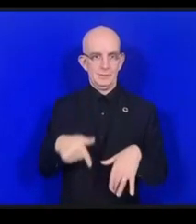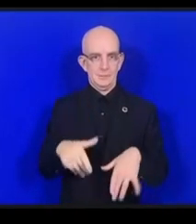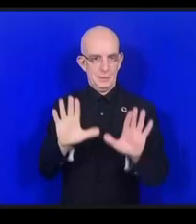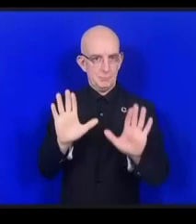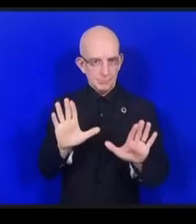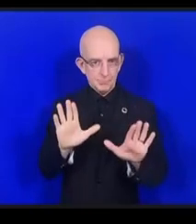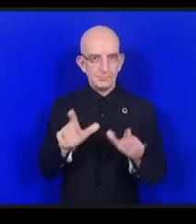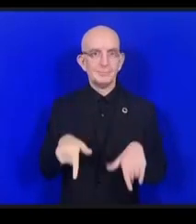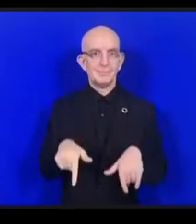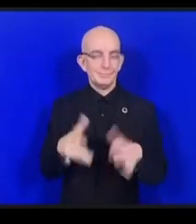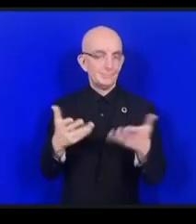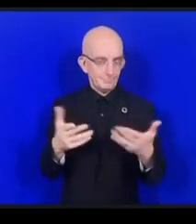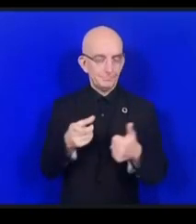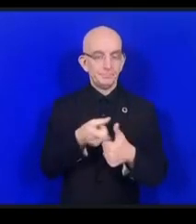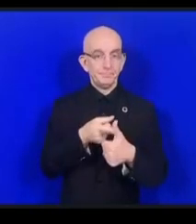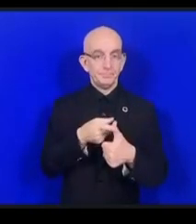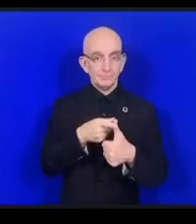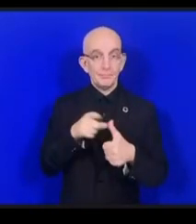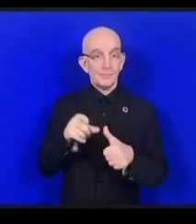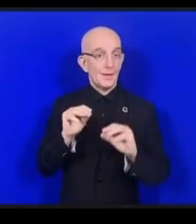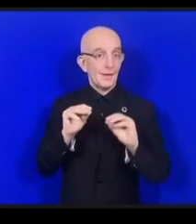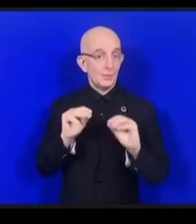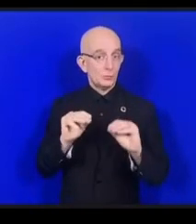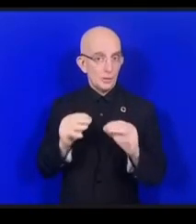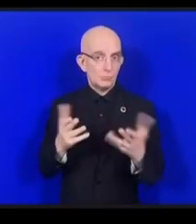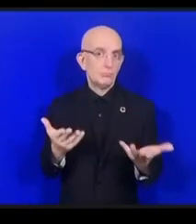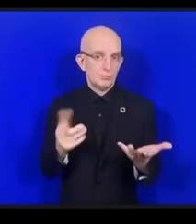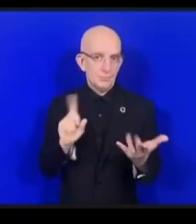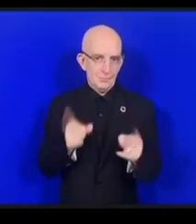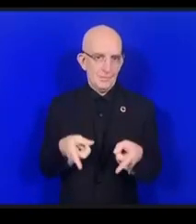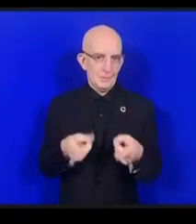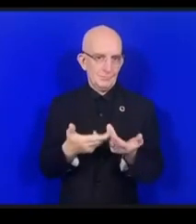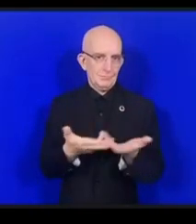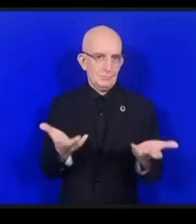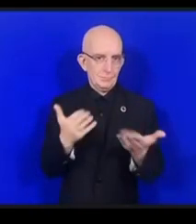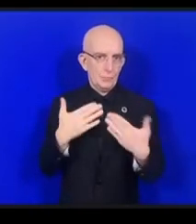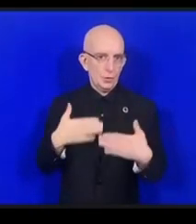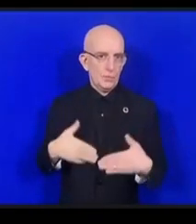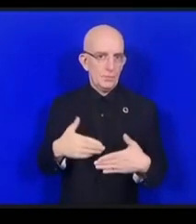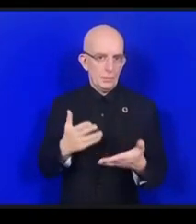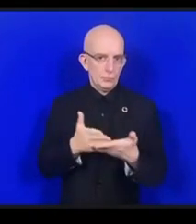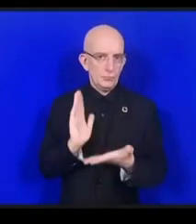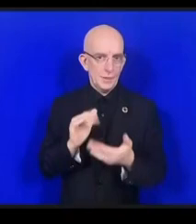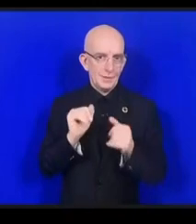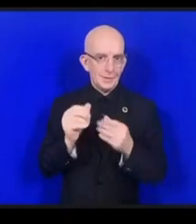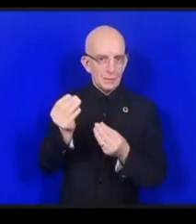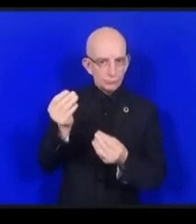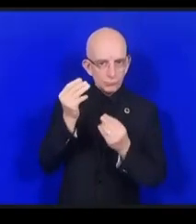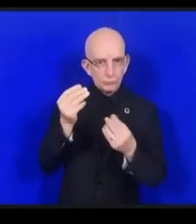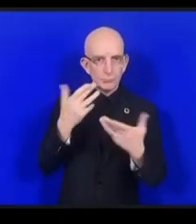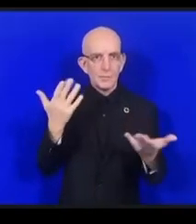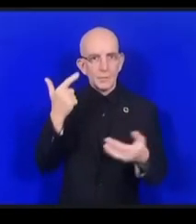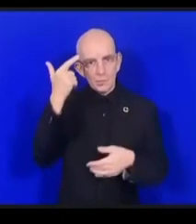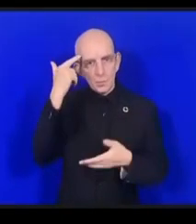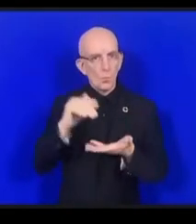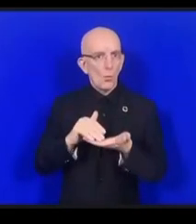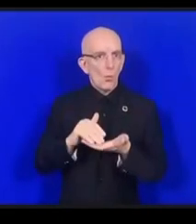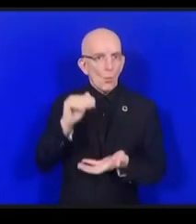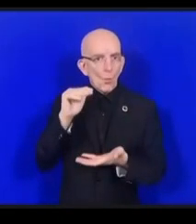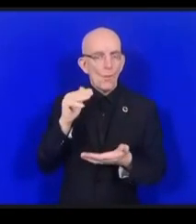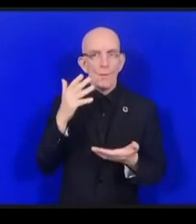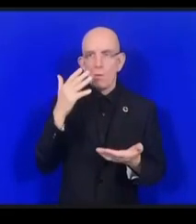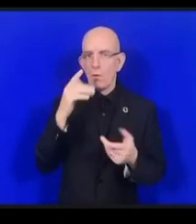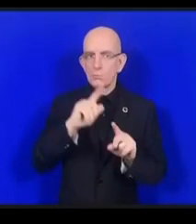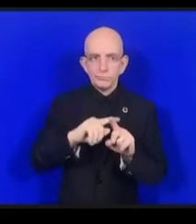s'il y a une sensibilisation au droit de la personne, cela signifie accès à l'information. Information au savoir